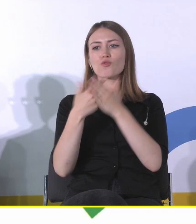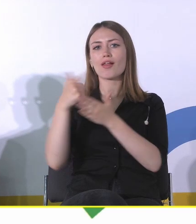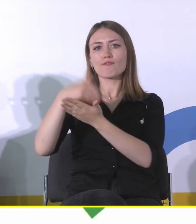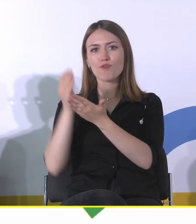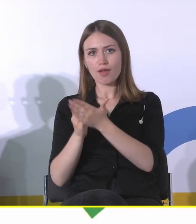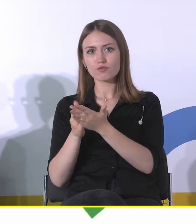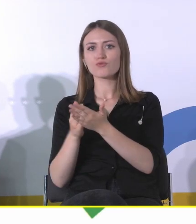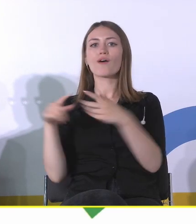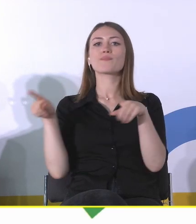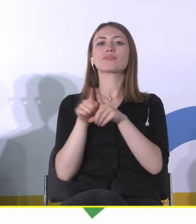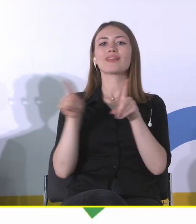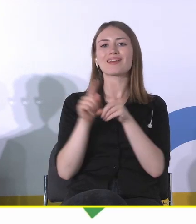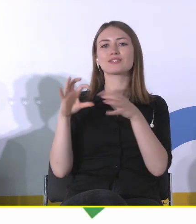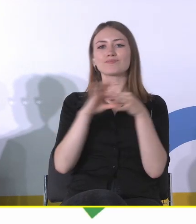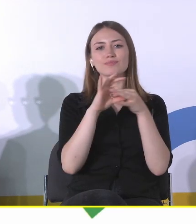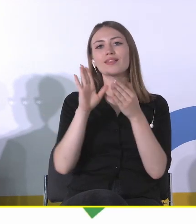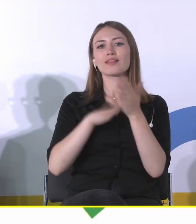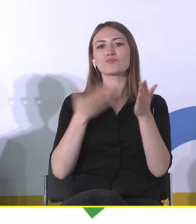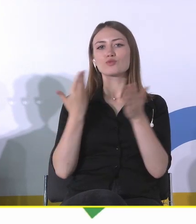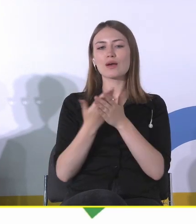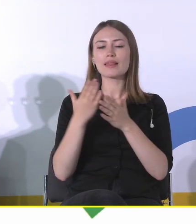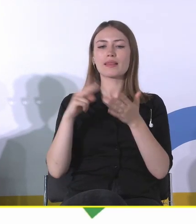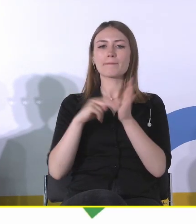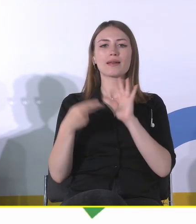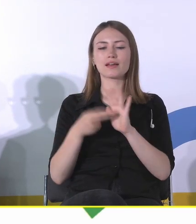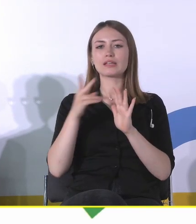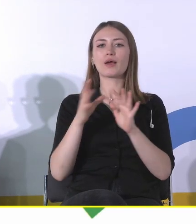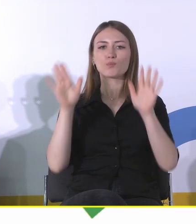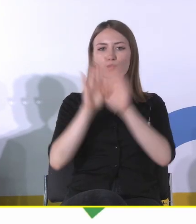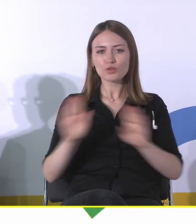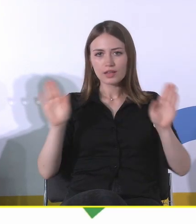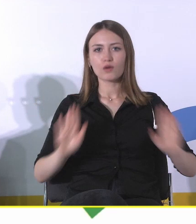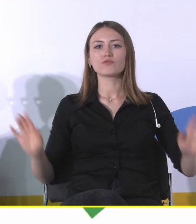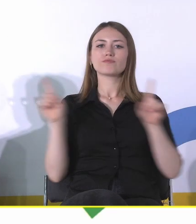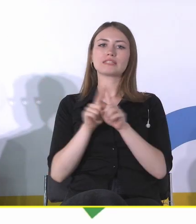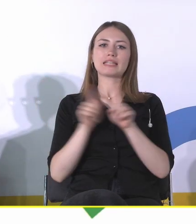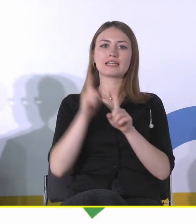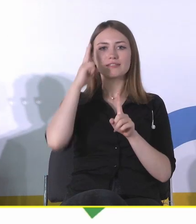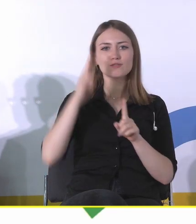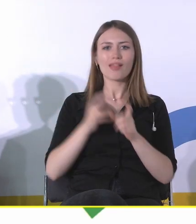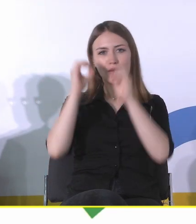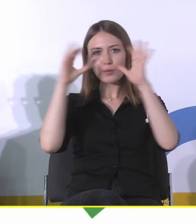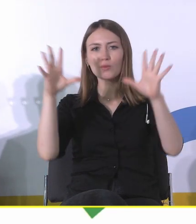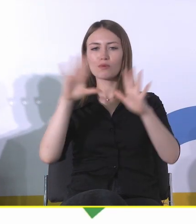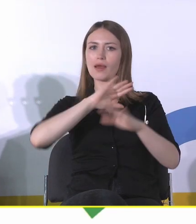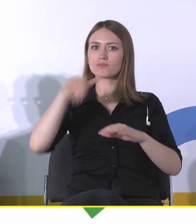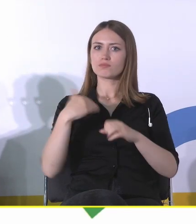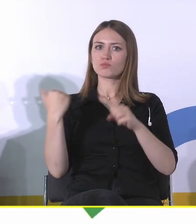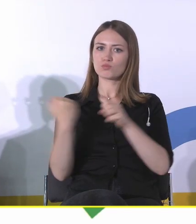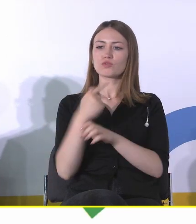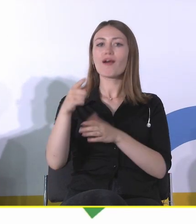też zbieżne z planami muzeów czy instytucji kultury, które też muszą być akceptowane przez wojewódzkich